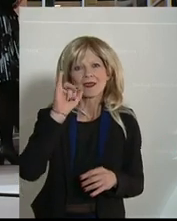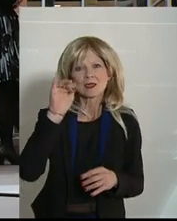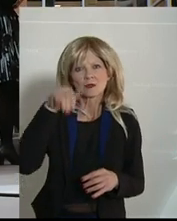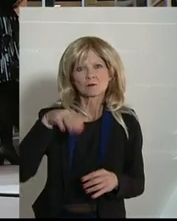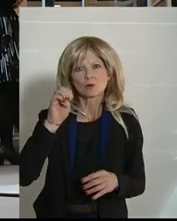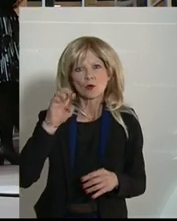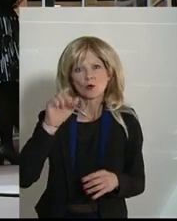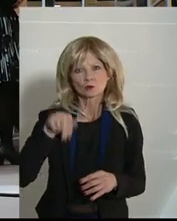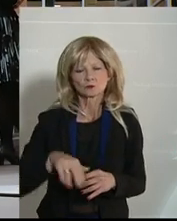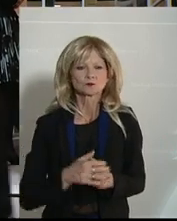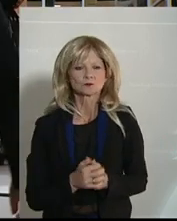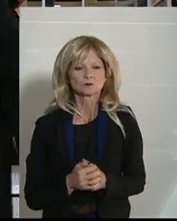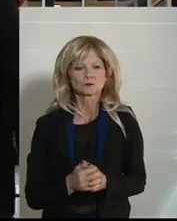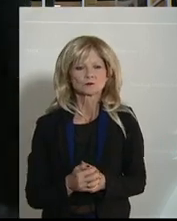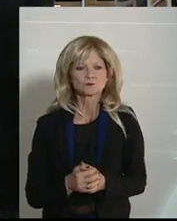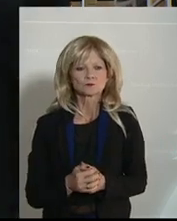Wort.